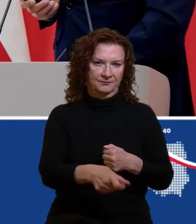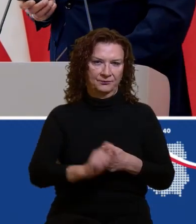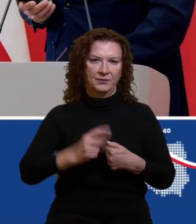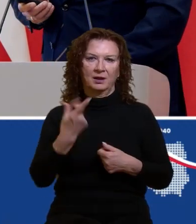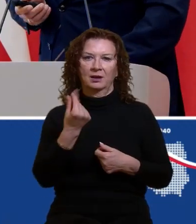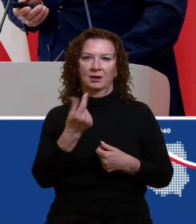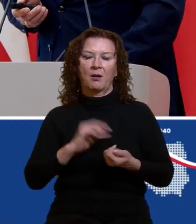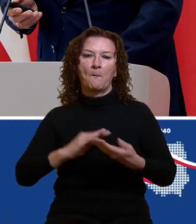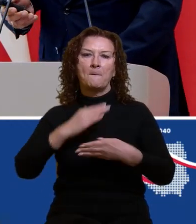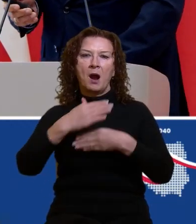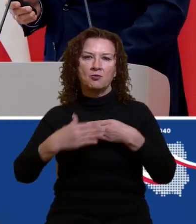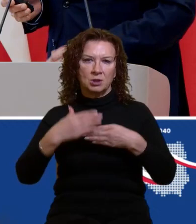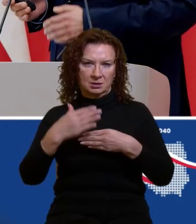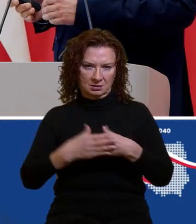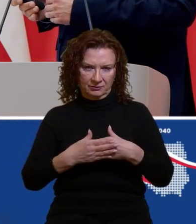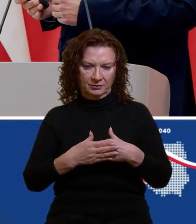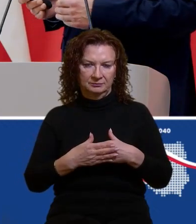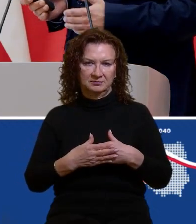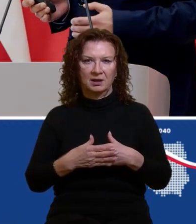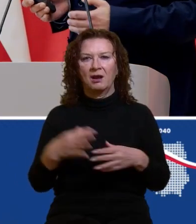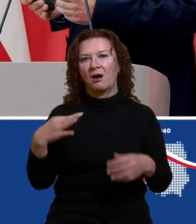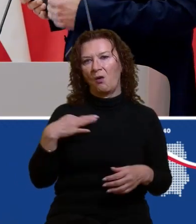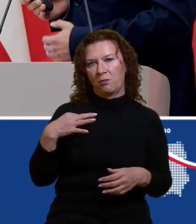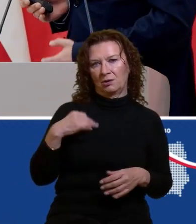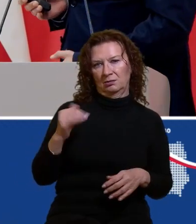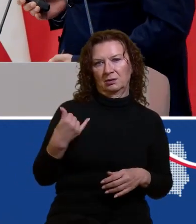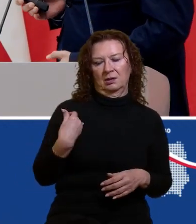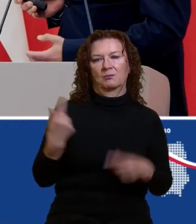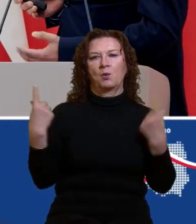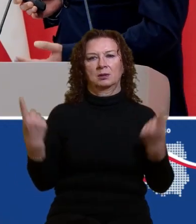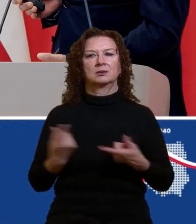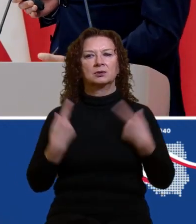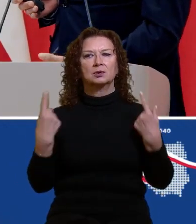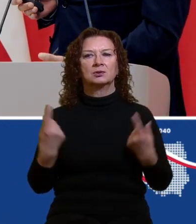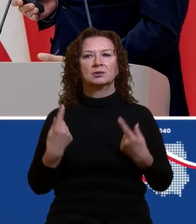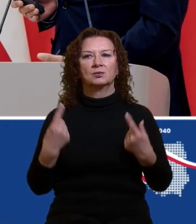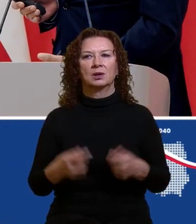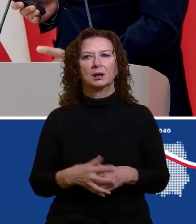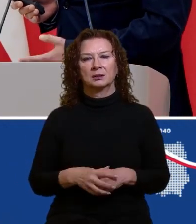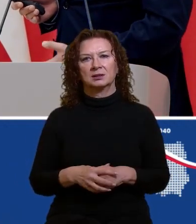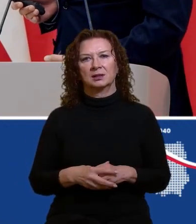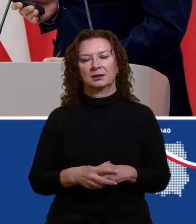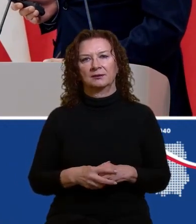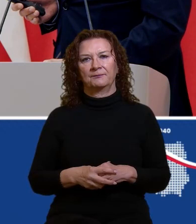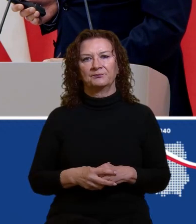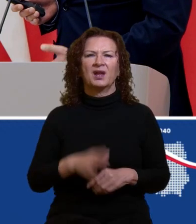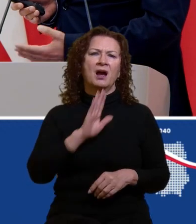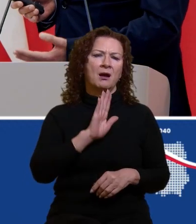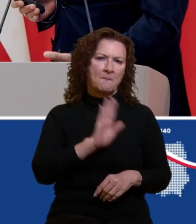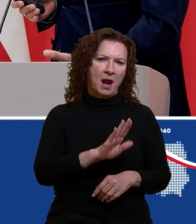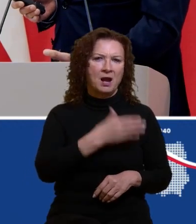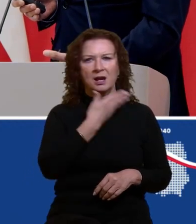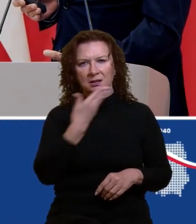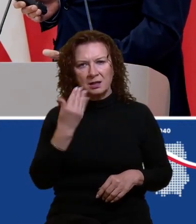niezależnie od tego, w jakiej oni byli sytuacji, jeśli chodzi o posiadanie, nieposiadanie dzieci,